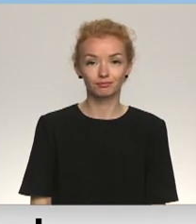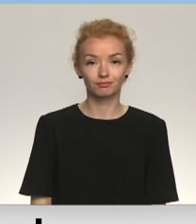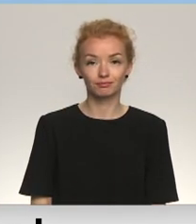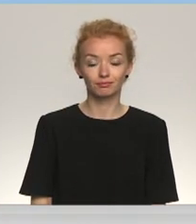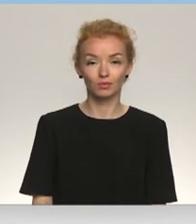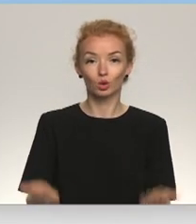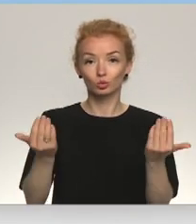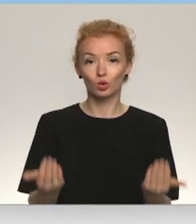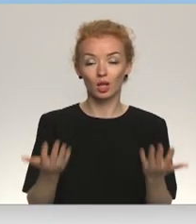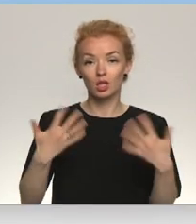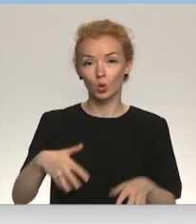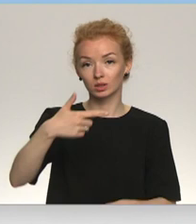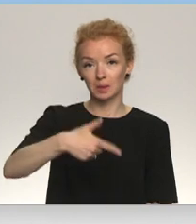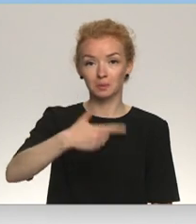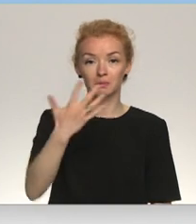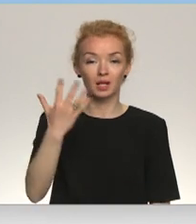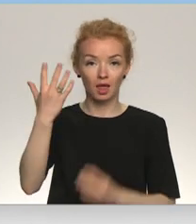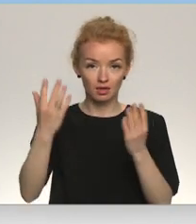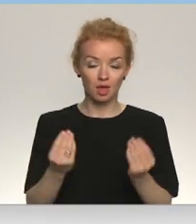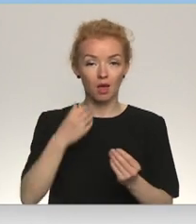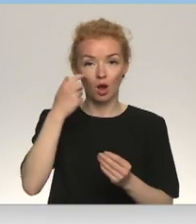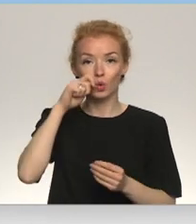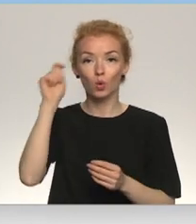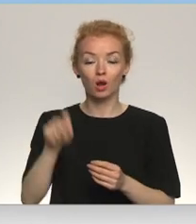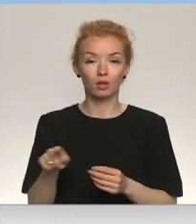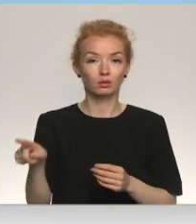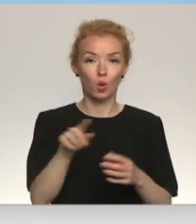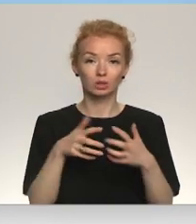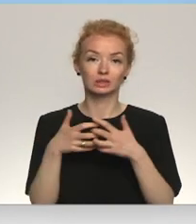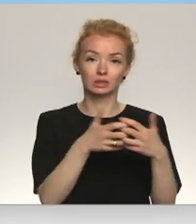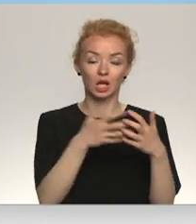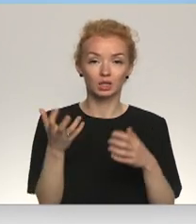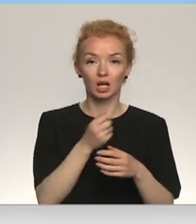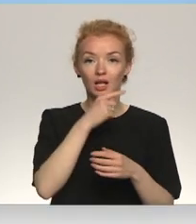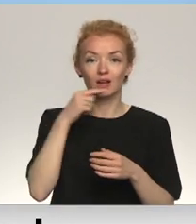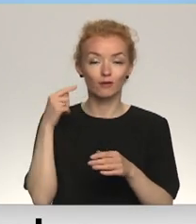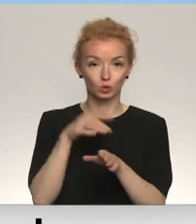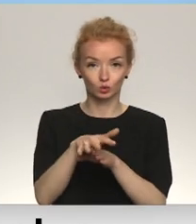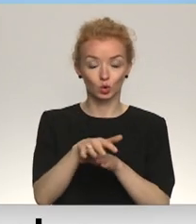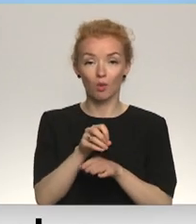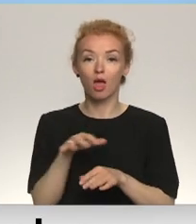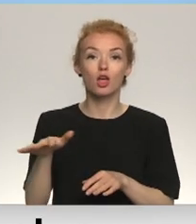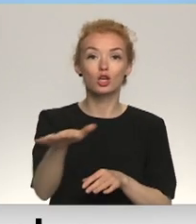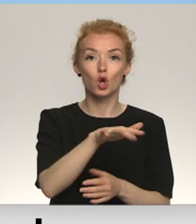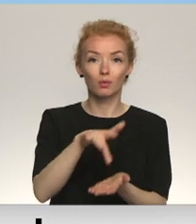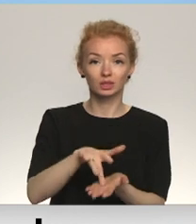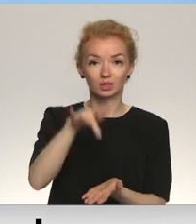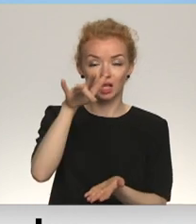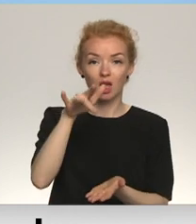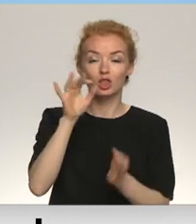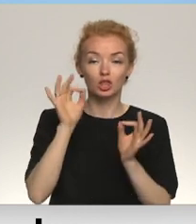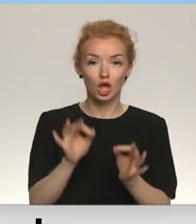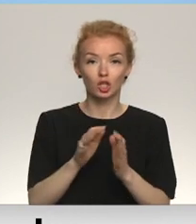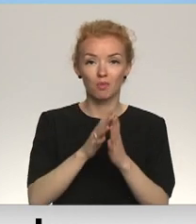Šodien ir jau 75. diena, kad Ukraina stauta cīnās ar Krievu agresiju. Eiropas centrā asinējums Krievu